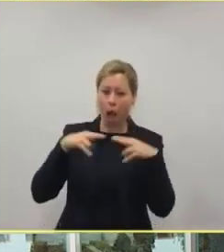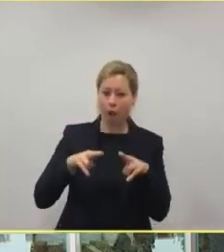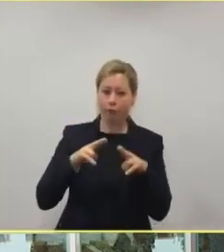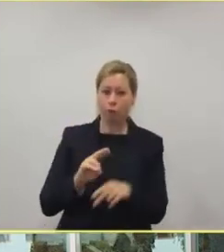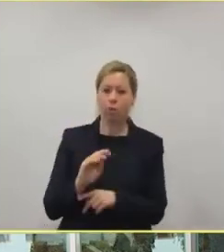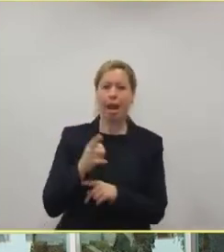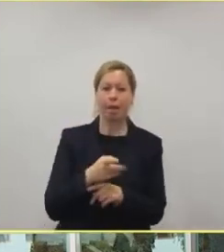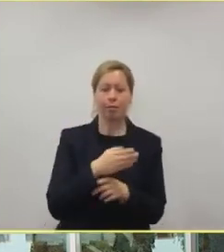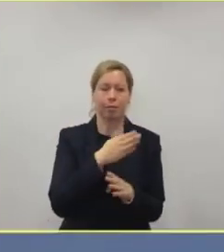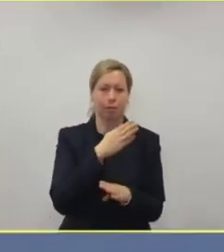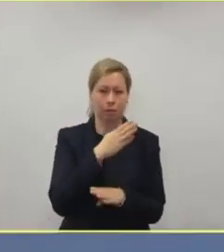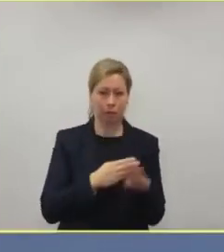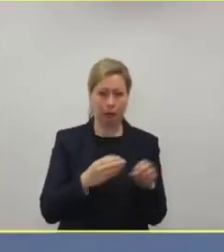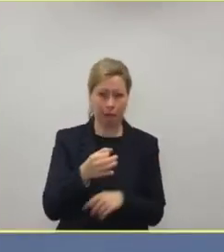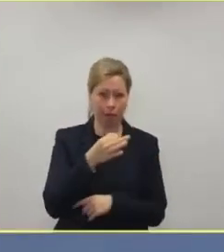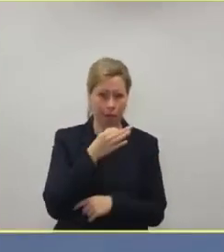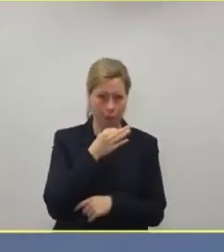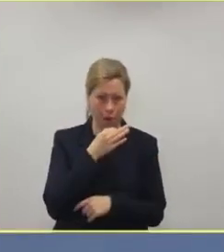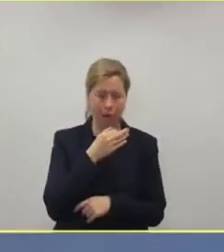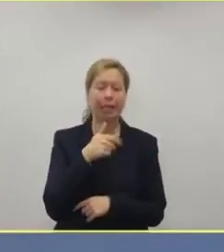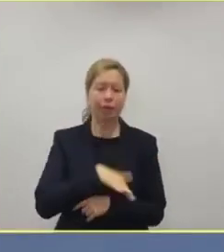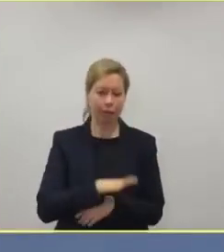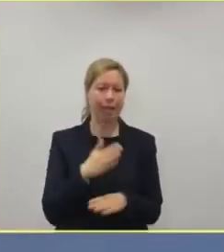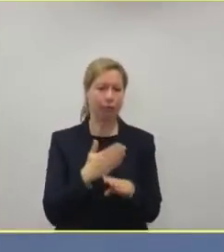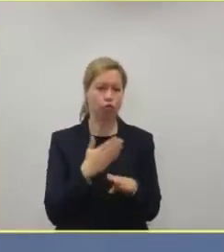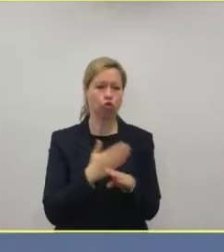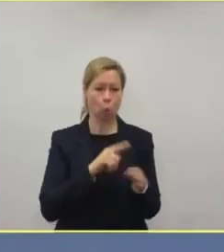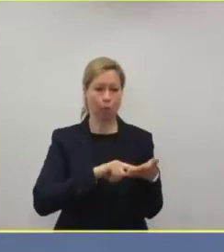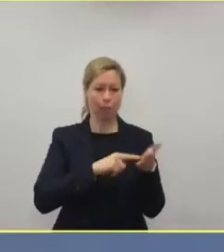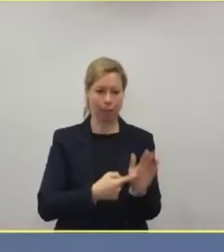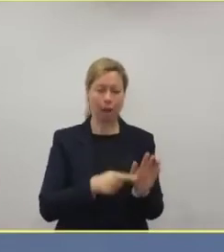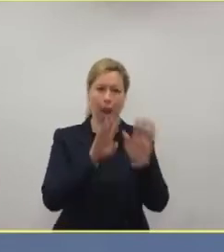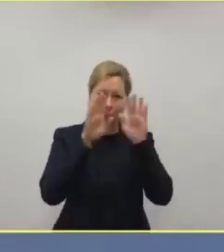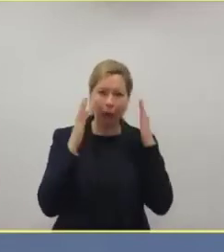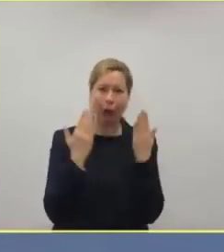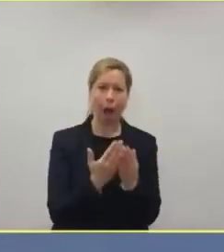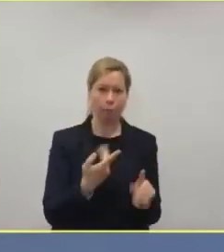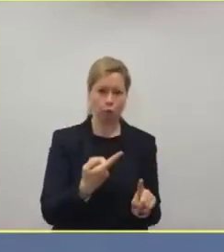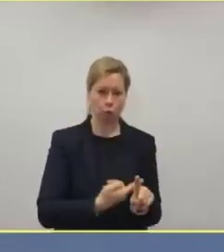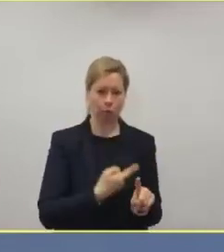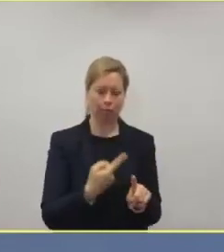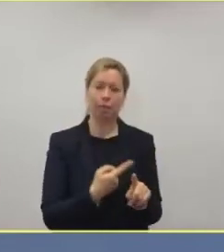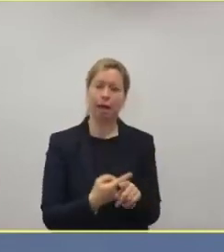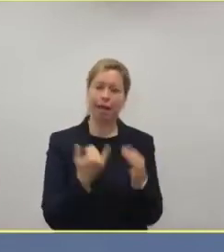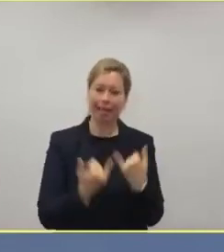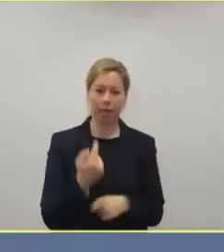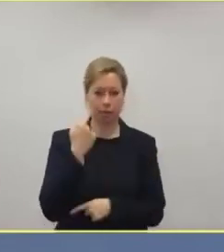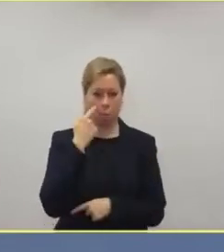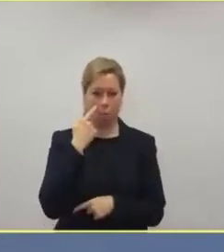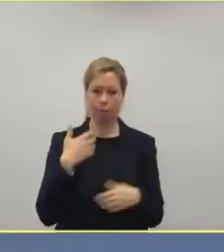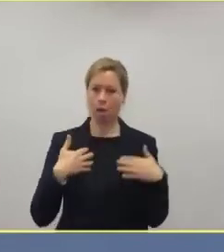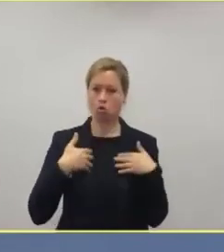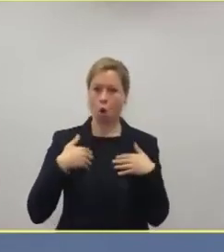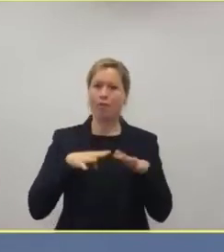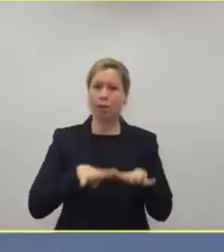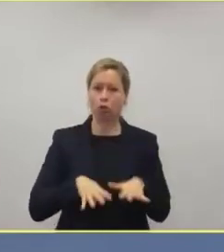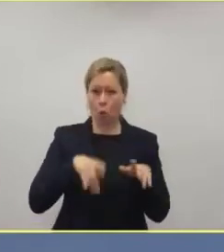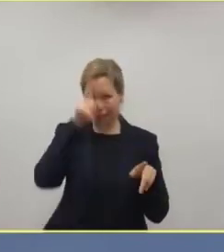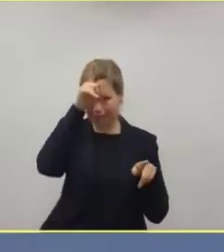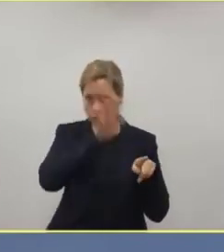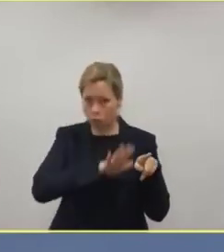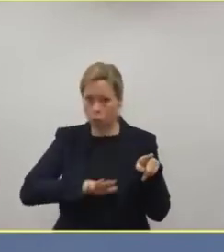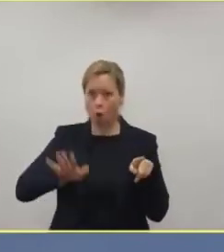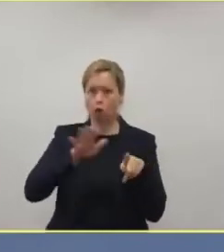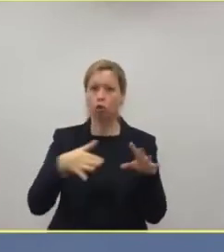das ja bereits dargestellt. Natürlich ist die absolute Zahl der Covid-19-Intensivpatienten im Moment in Deutschland sehr gering. Aber